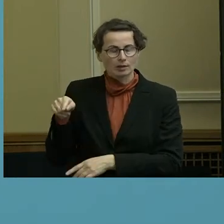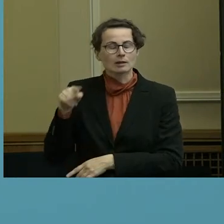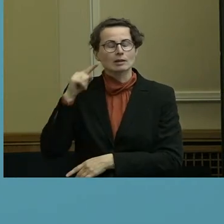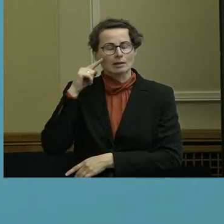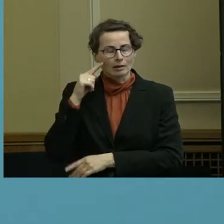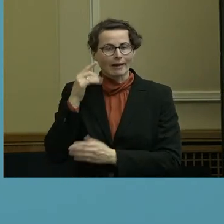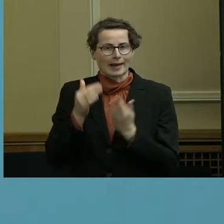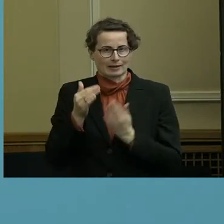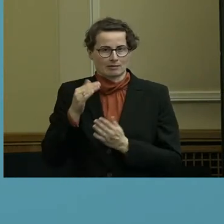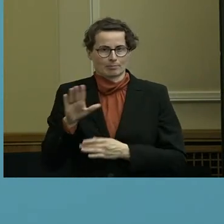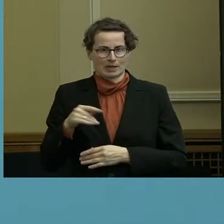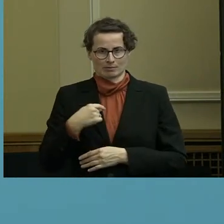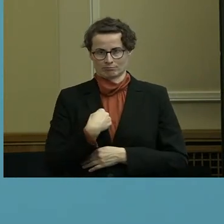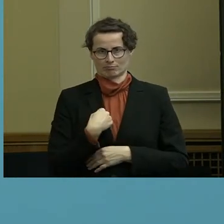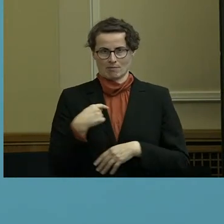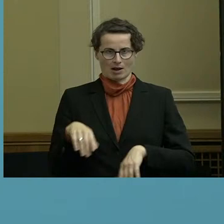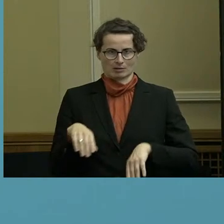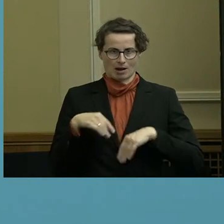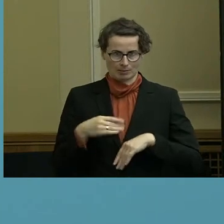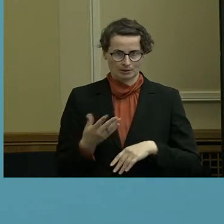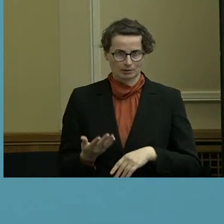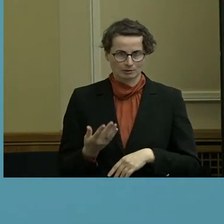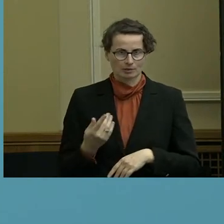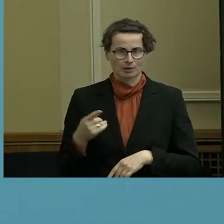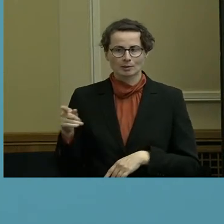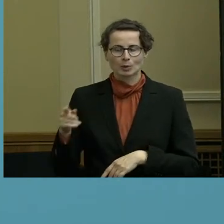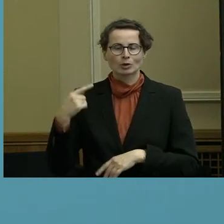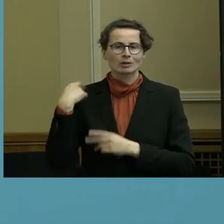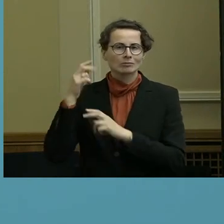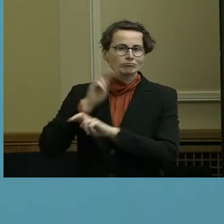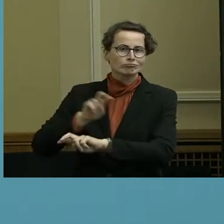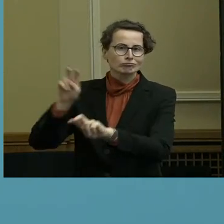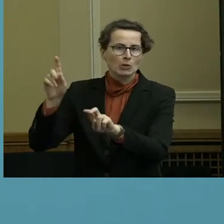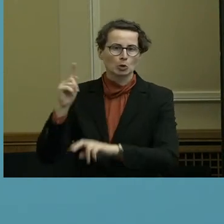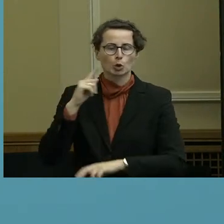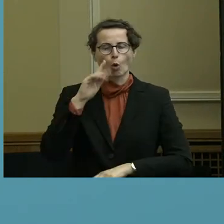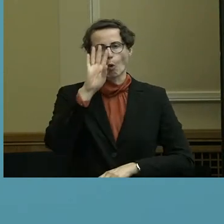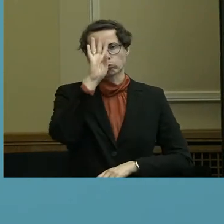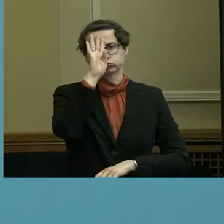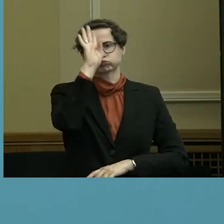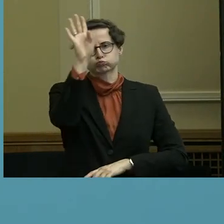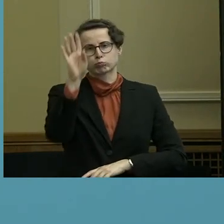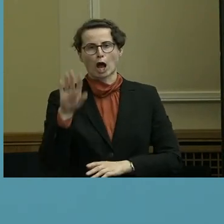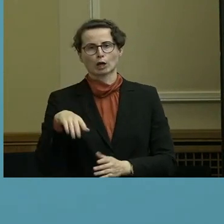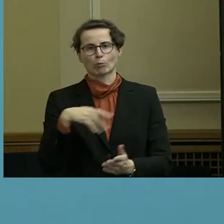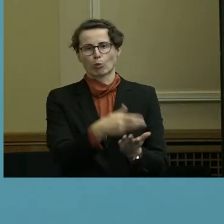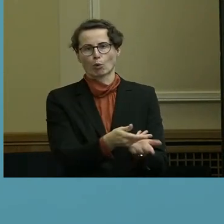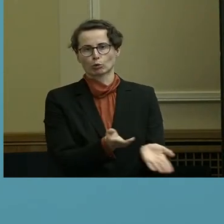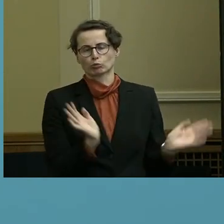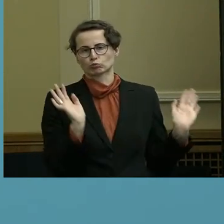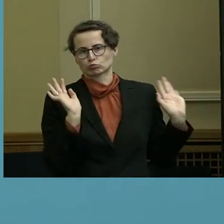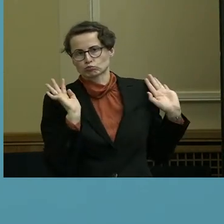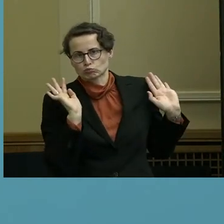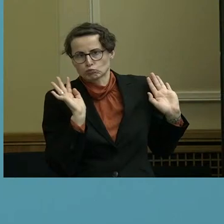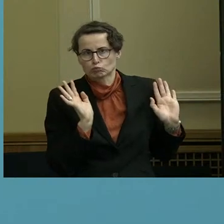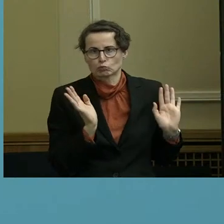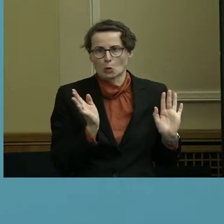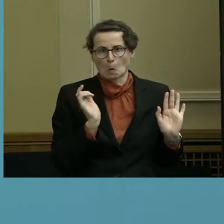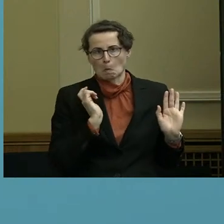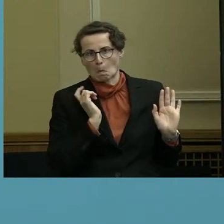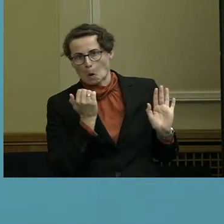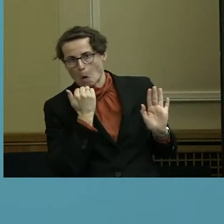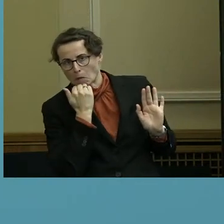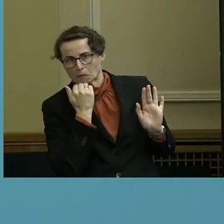kommt. Also die haben ja auch nicht so kommuniziert nach dem Motto, wir bieten das jetzt an und in unserem Nachtgebiet